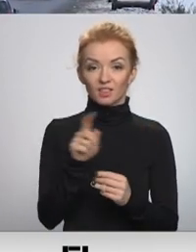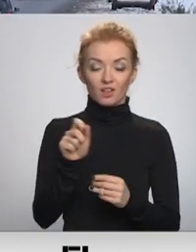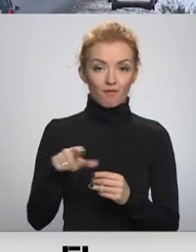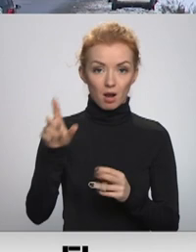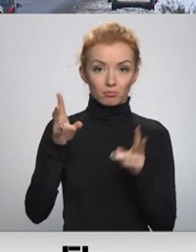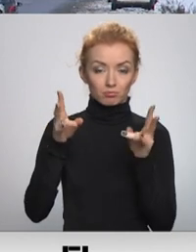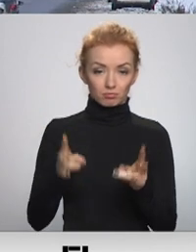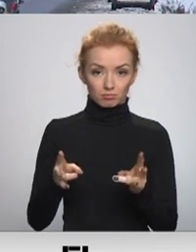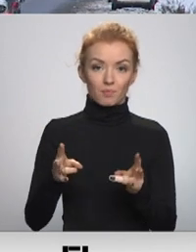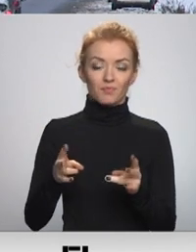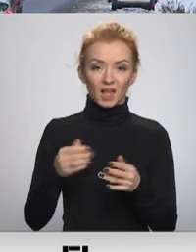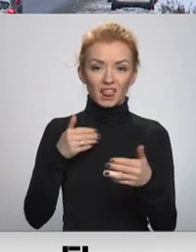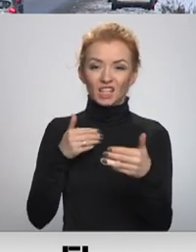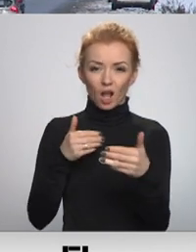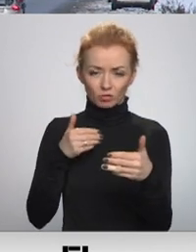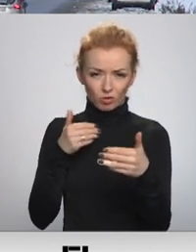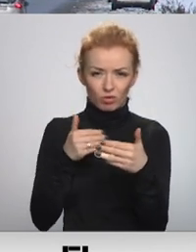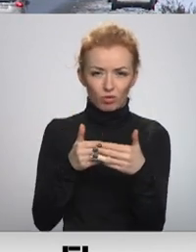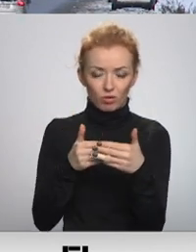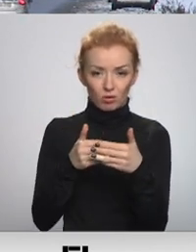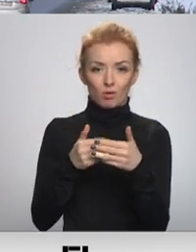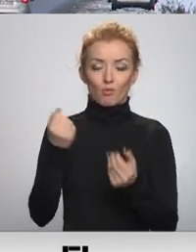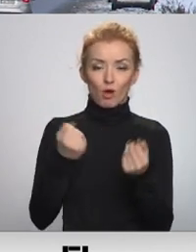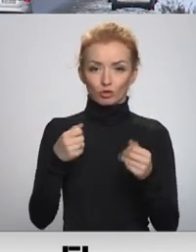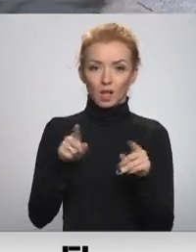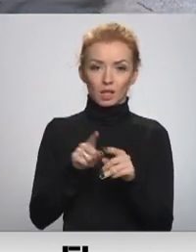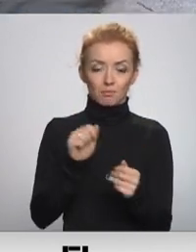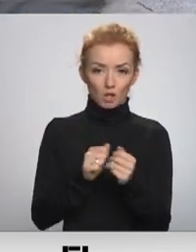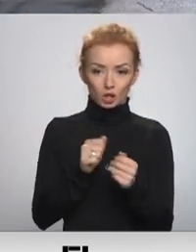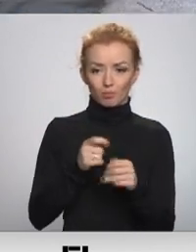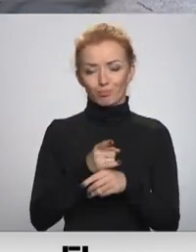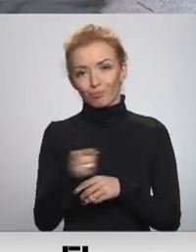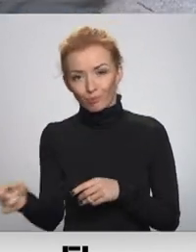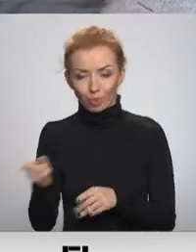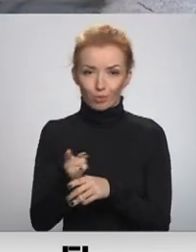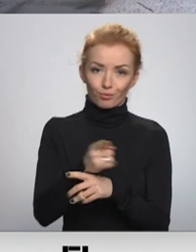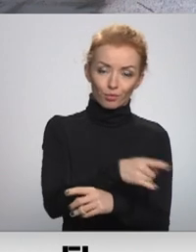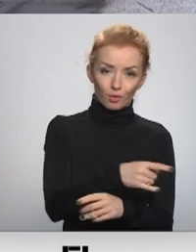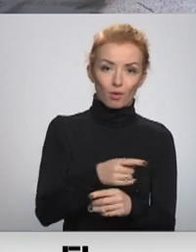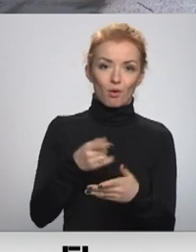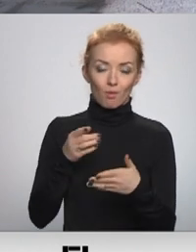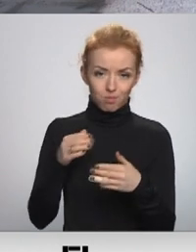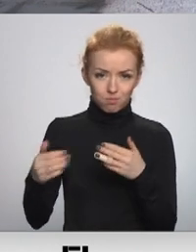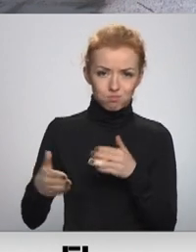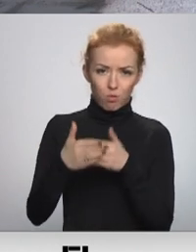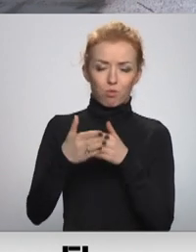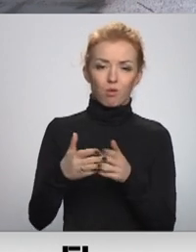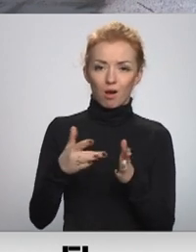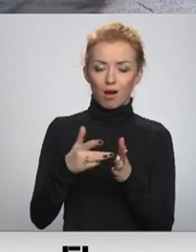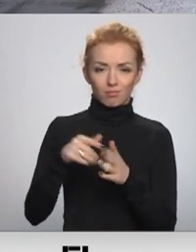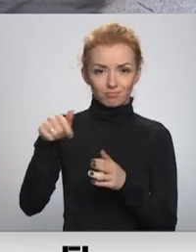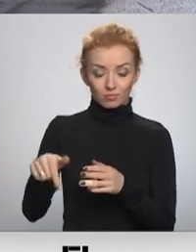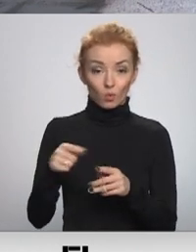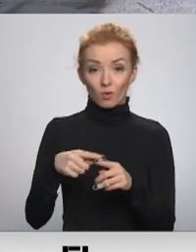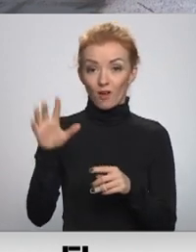negadījumu izraisījusi distants neievērošana. Mašīnas arī biežāk nobrauc no ceļa braucamās daļas un uztriecas kādam šķērslim. Valsts